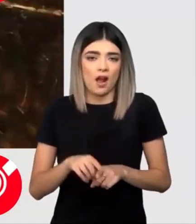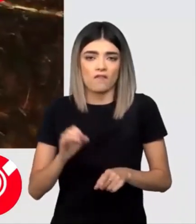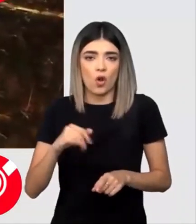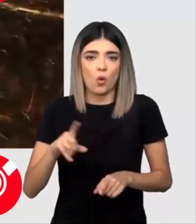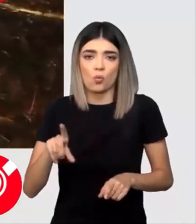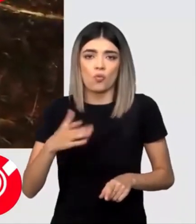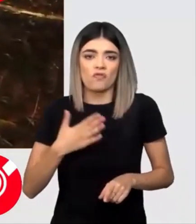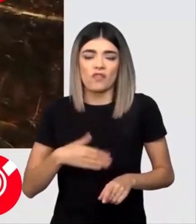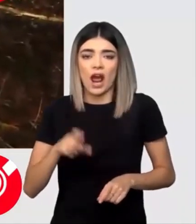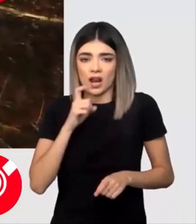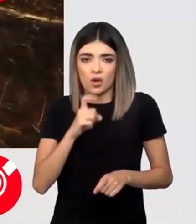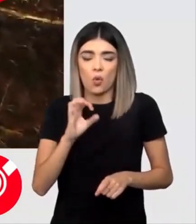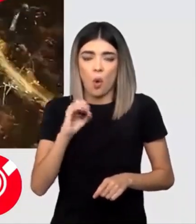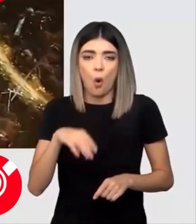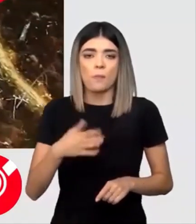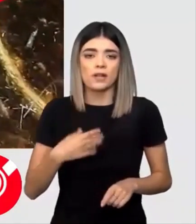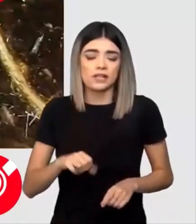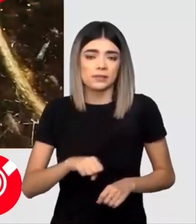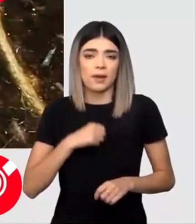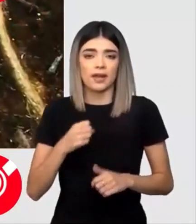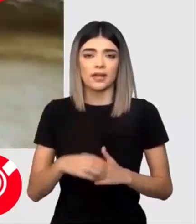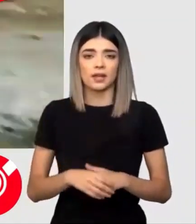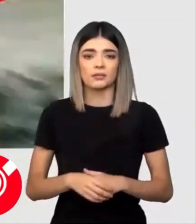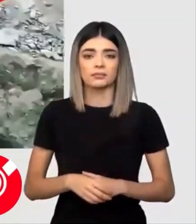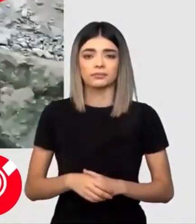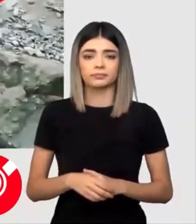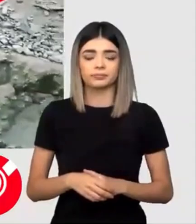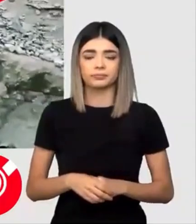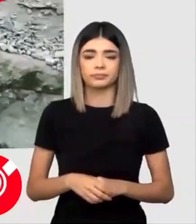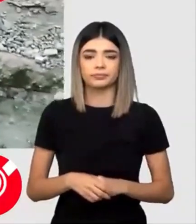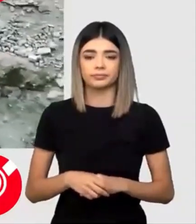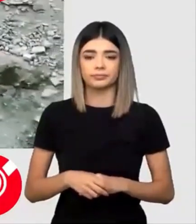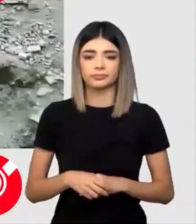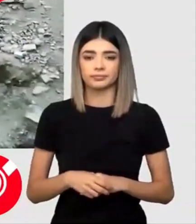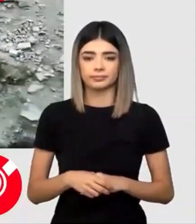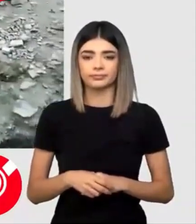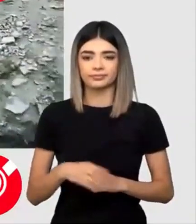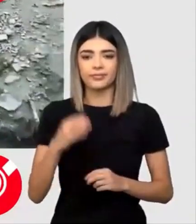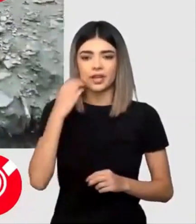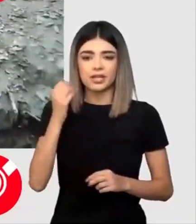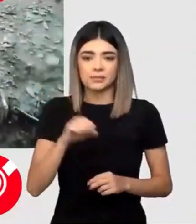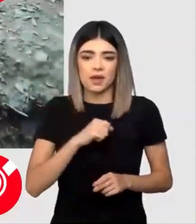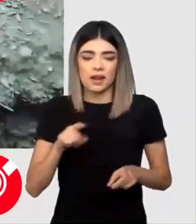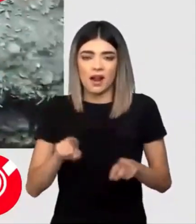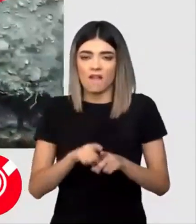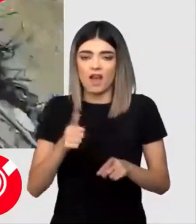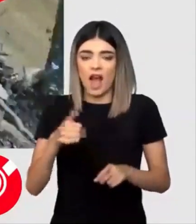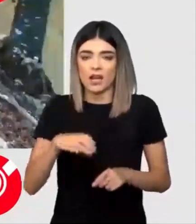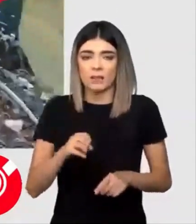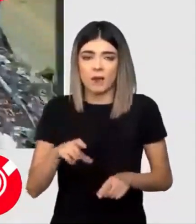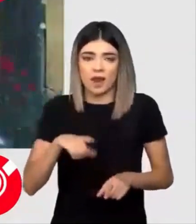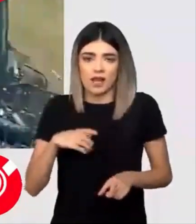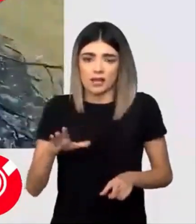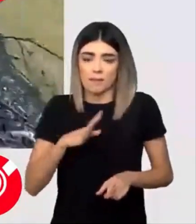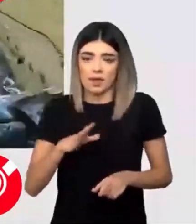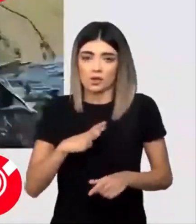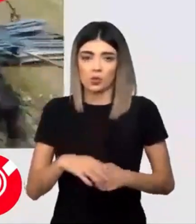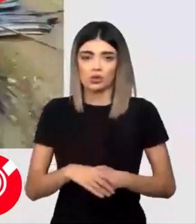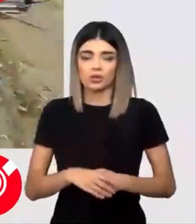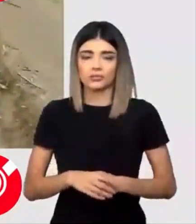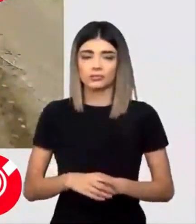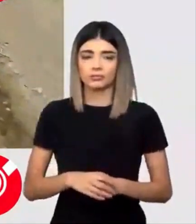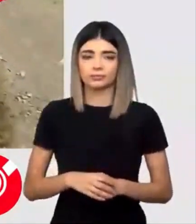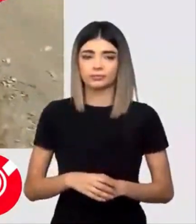Nu neapărat pentru că dorește să mănânce oameni. Urșul nu mănâncă oameni. Dar dacă se sperie, atunci reacționează că orice animal sărbatic devine violent și atunci este